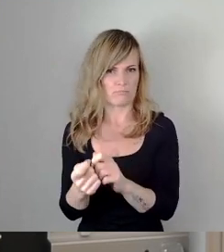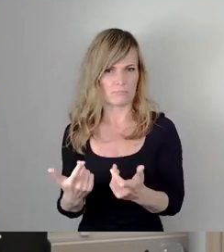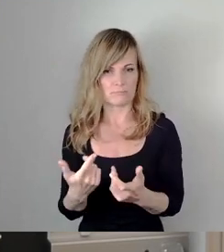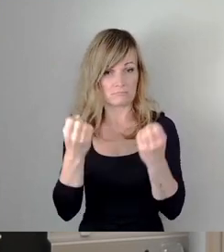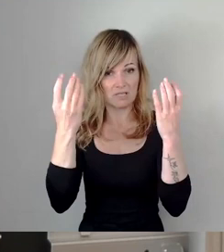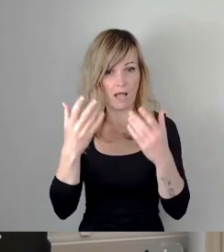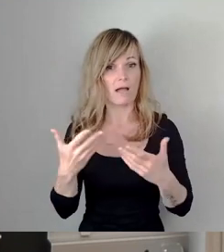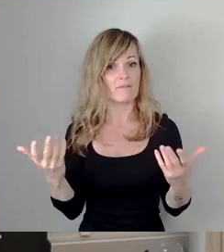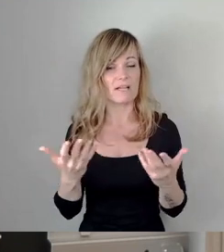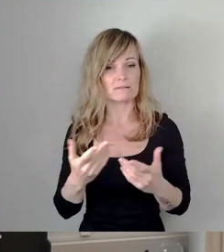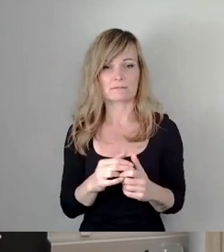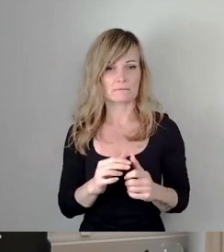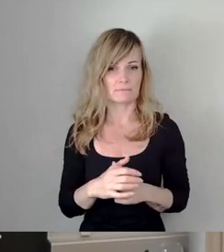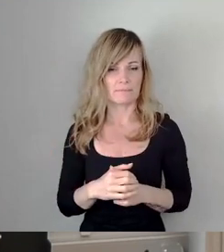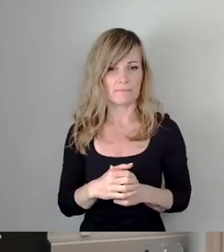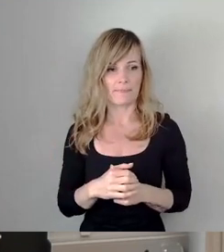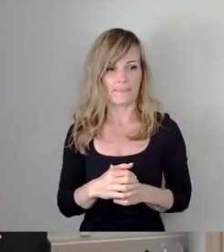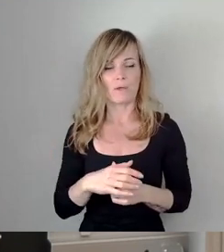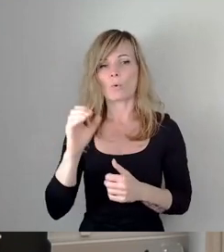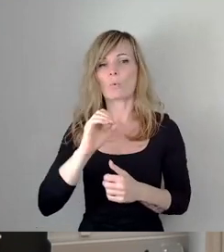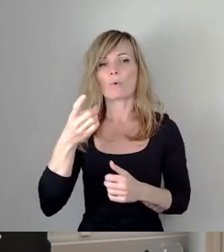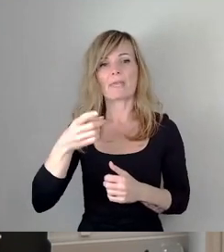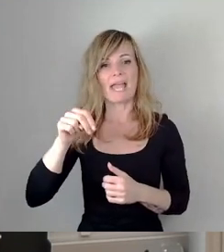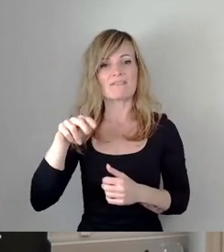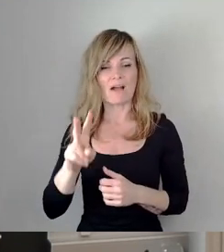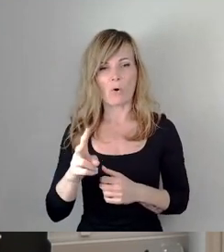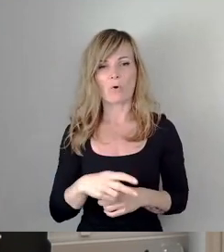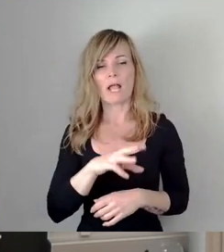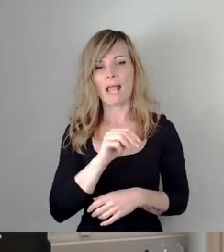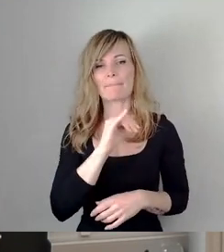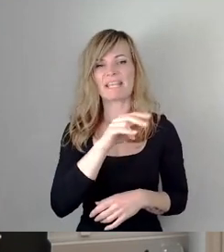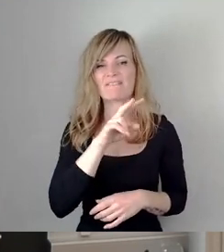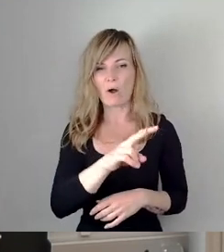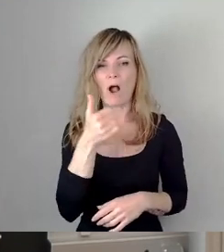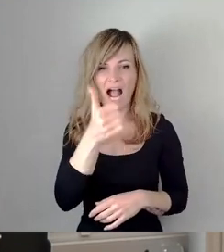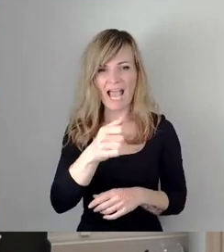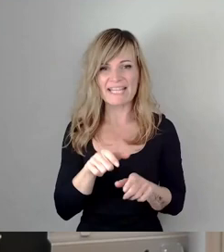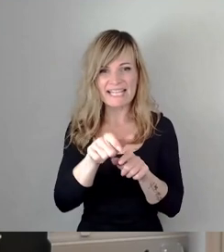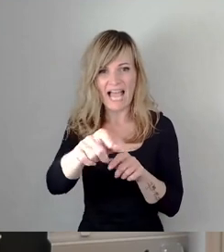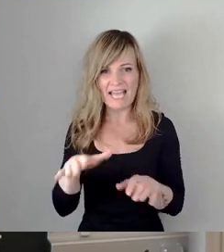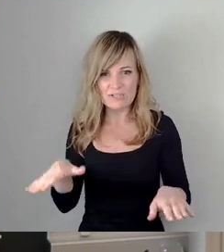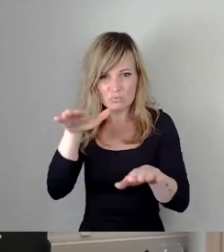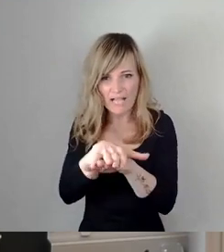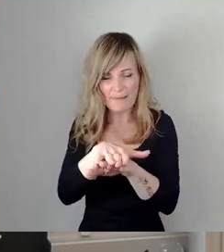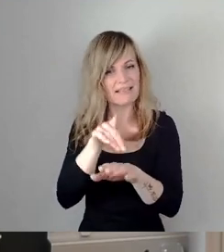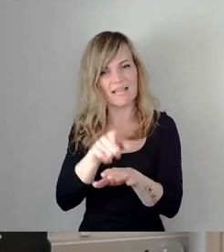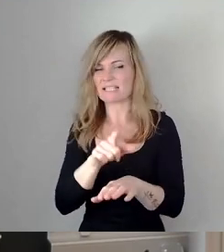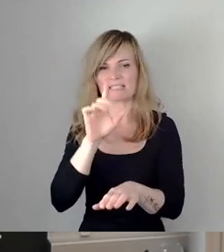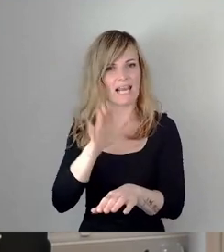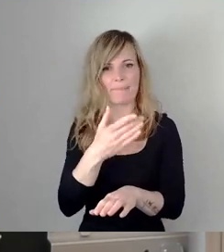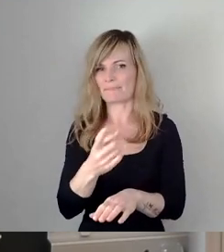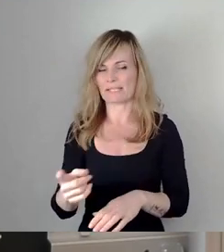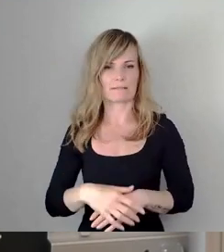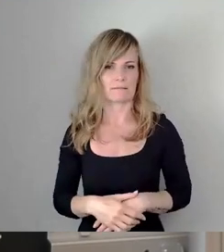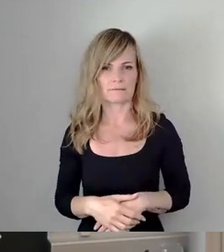nicht den ÖPNV und den MIV auf einen Gleis legen. Das wird nicht funktionieren, das geht gegen alle